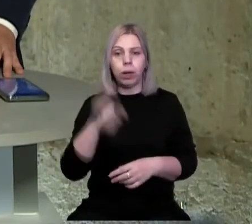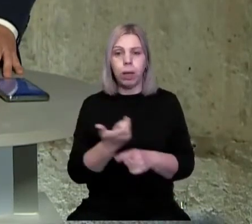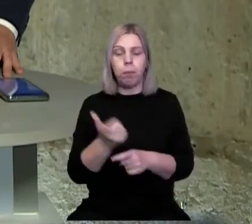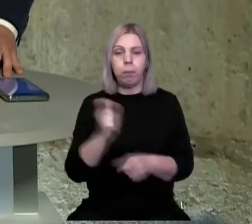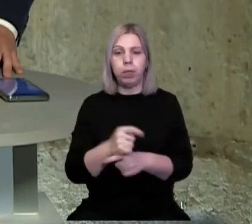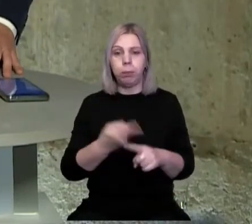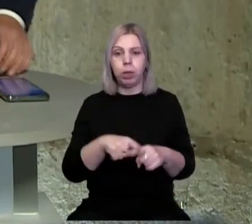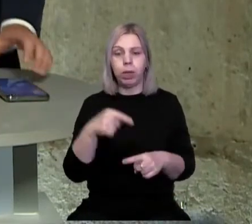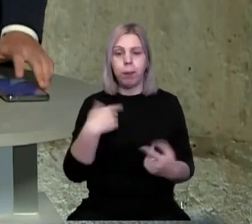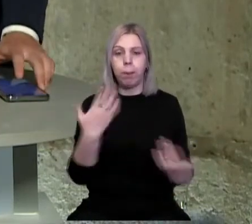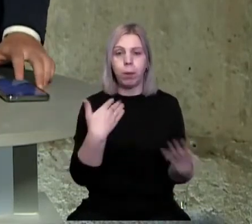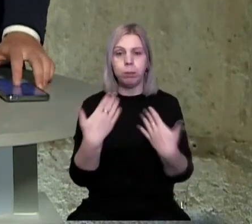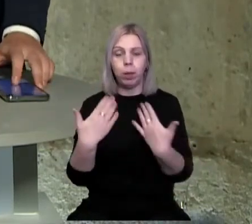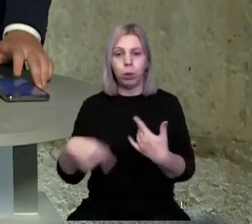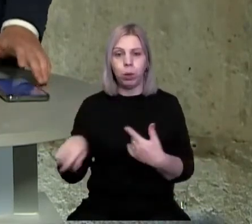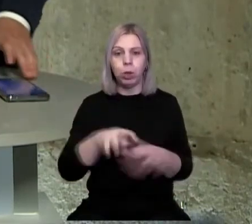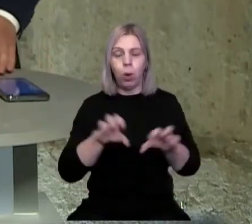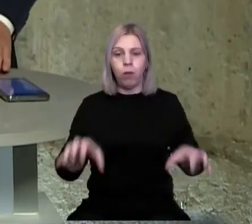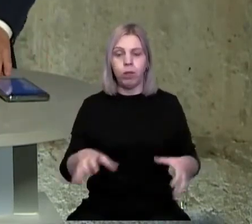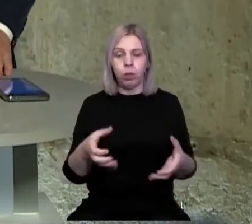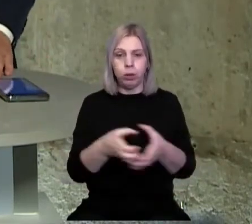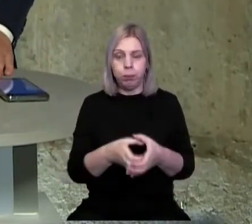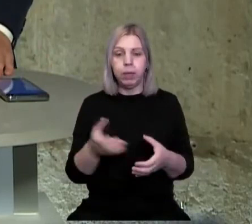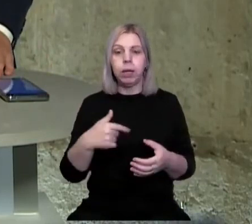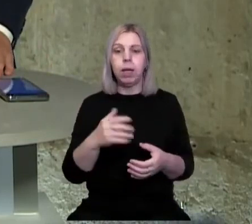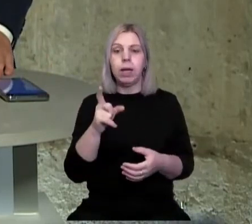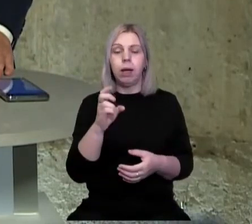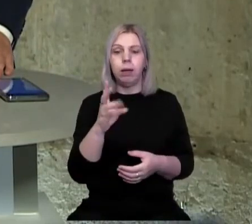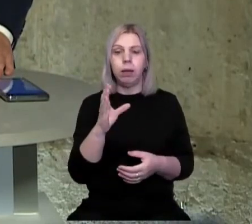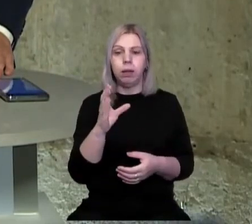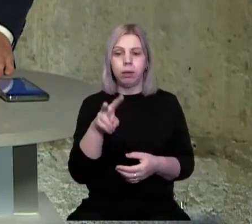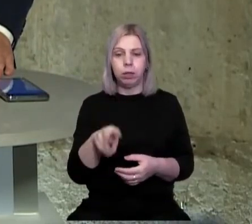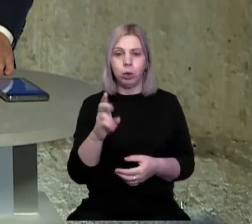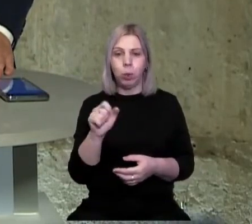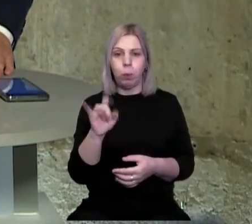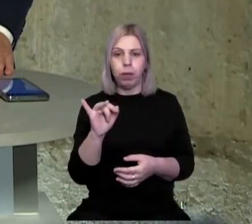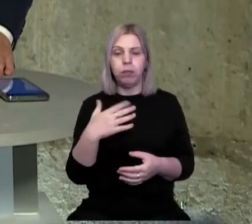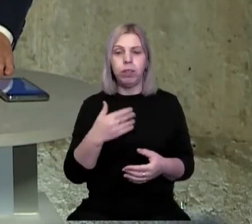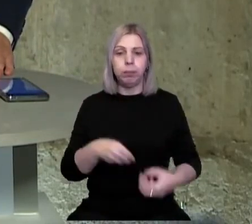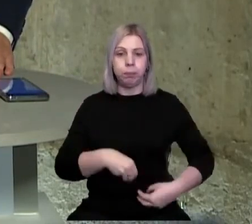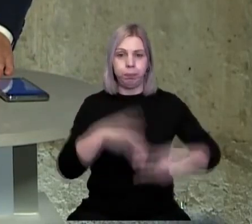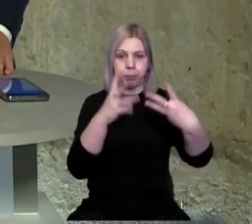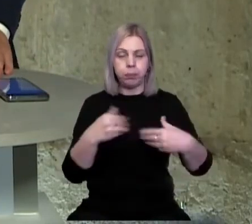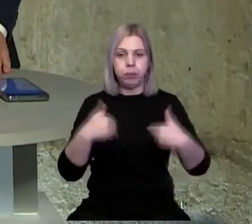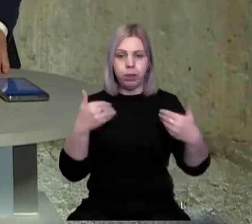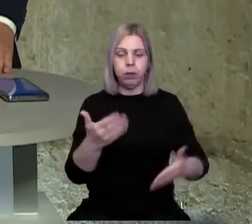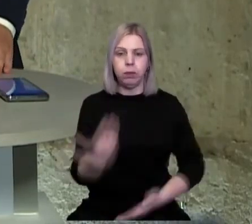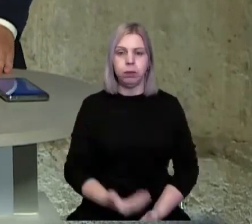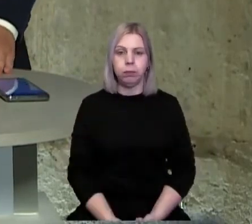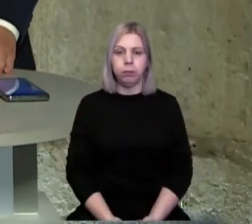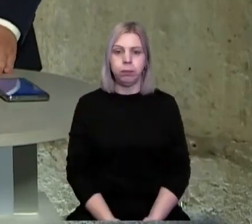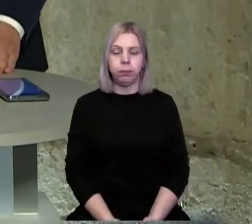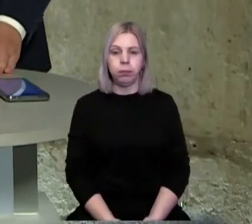Більше про це ми поспілкуємося із головою спілки Ласло Зубаничем. Він приєднується до нашого ефіру. Вітаємо вас.